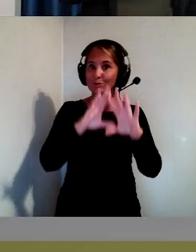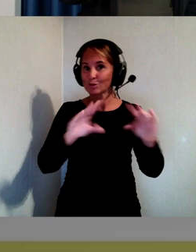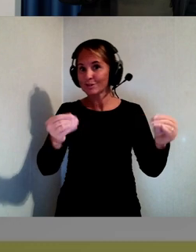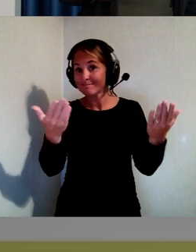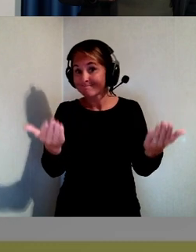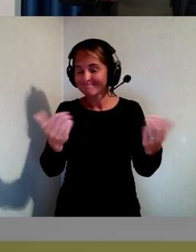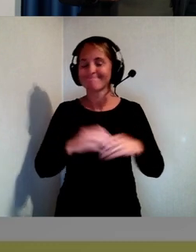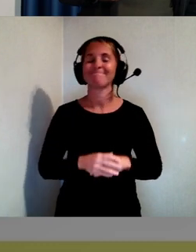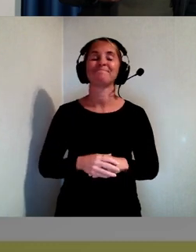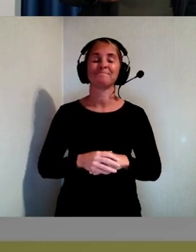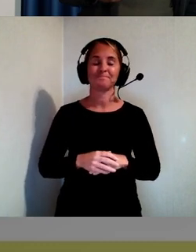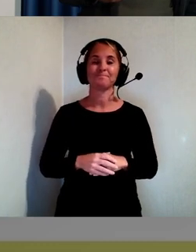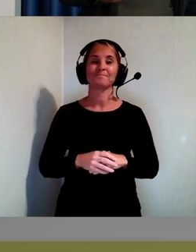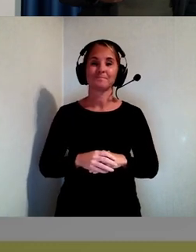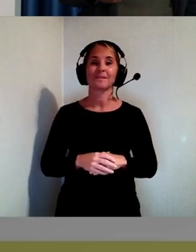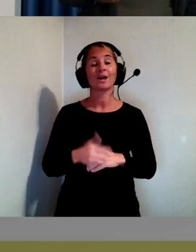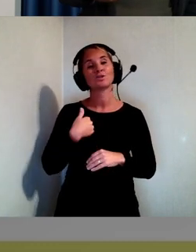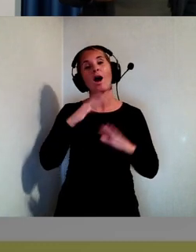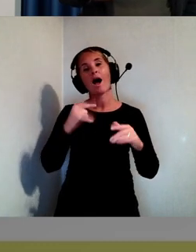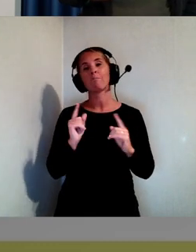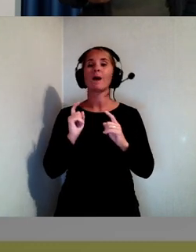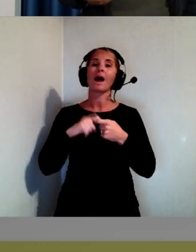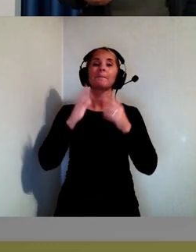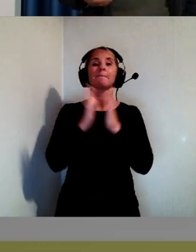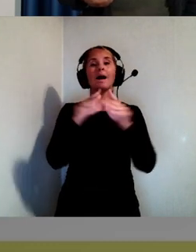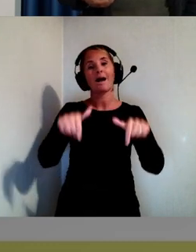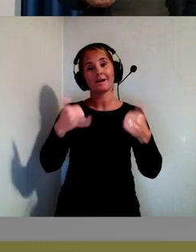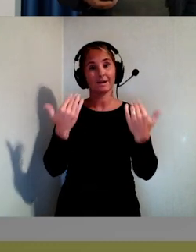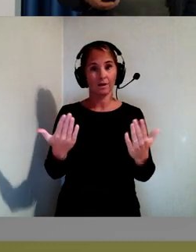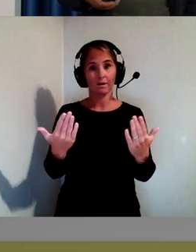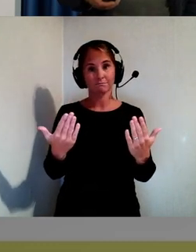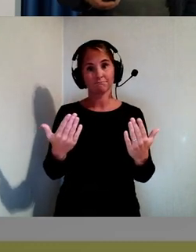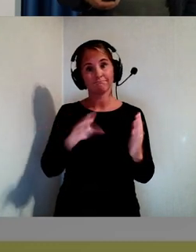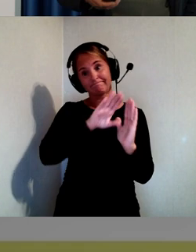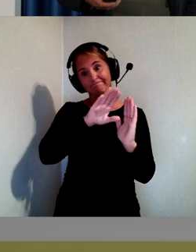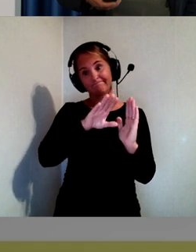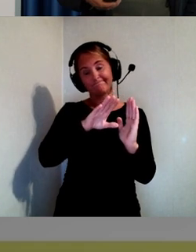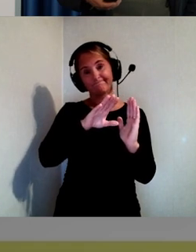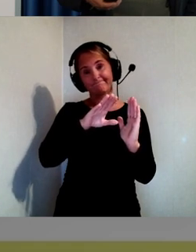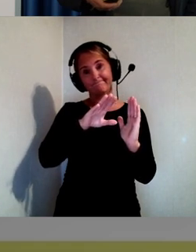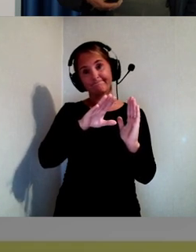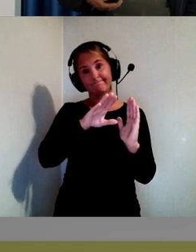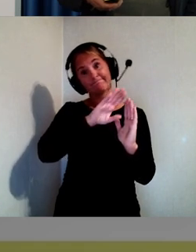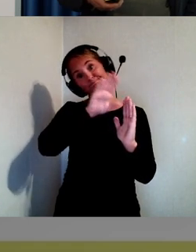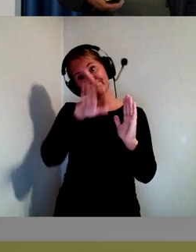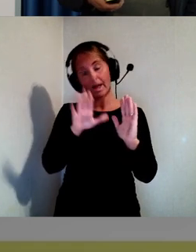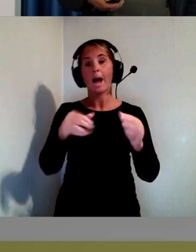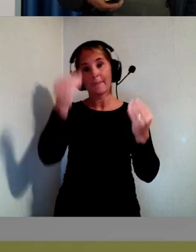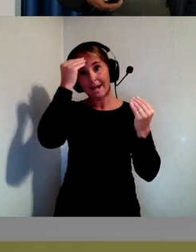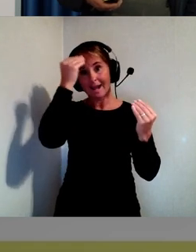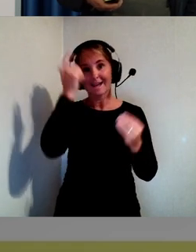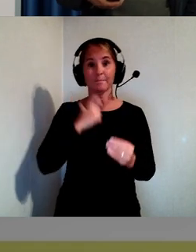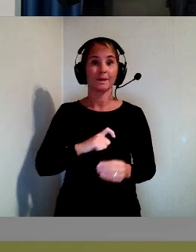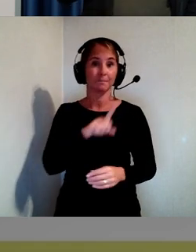Och jag har ju följt med här under dagen och har lärt mig mycket.